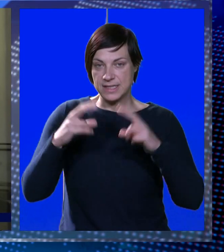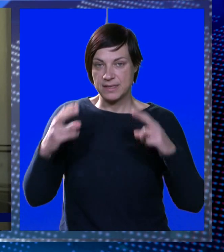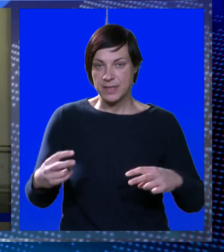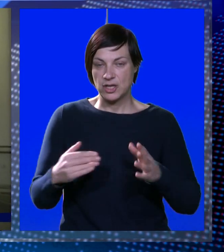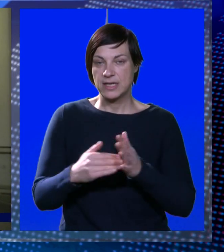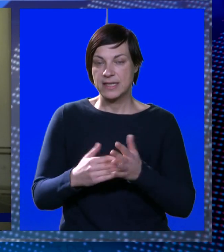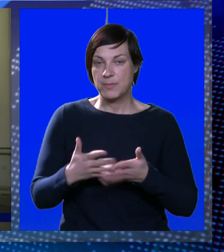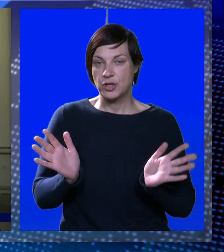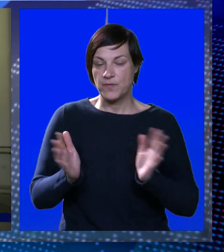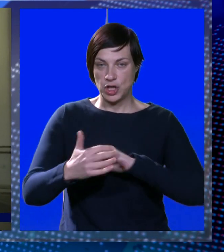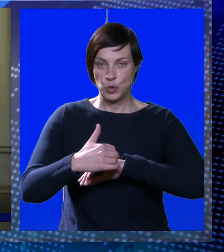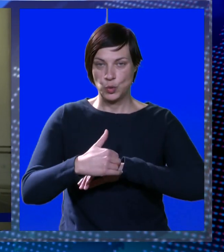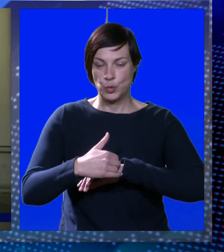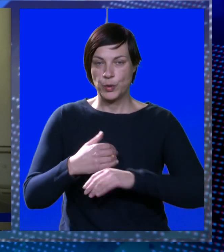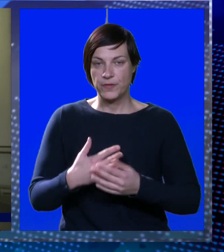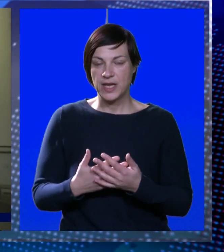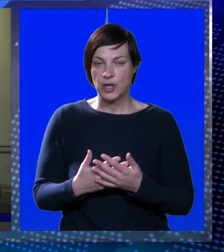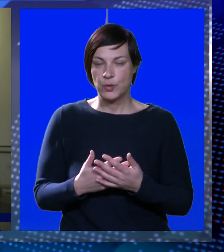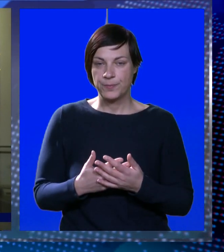McDonald's treba otvoriti u Dubrovniku?